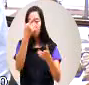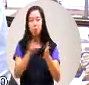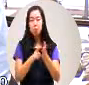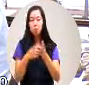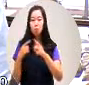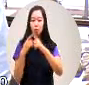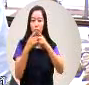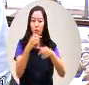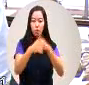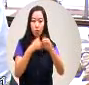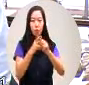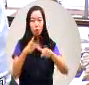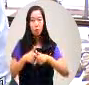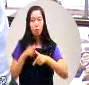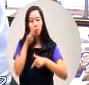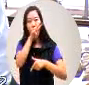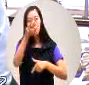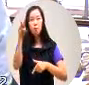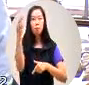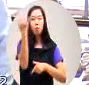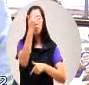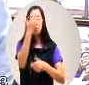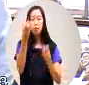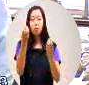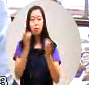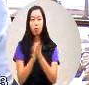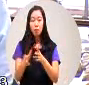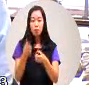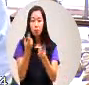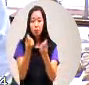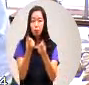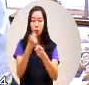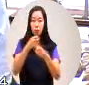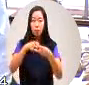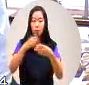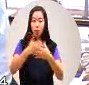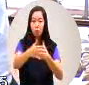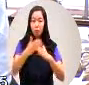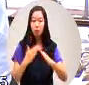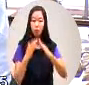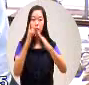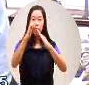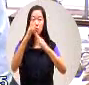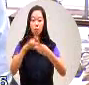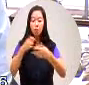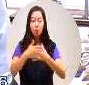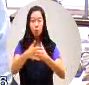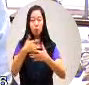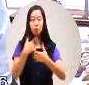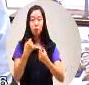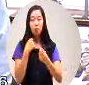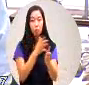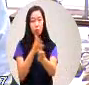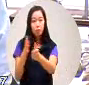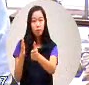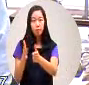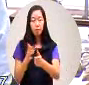没有看到那么一到呢我要做工程一楼做工程那么我问